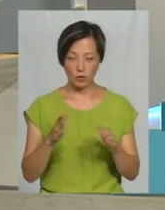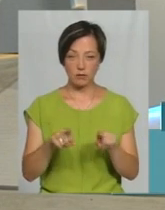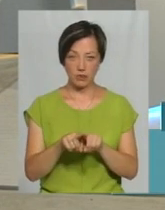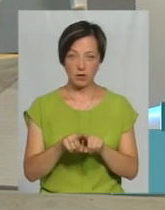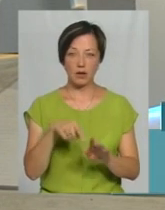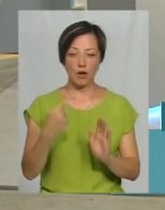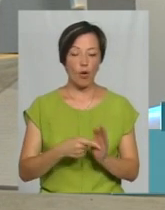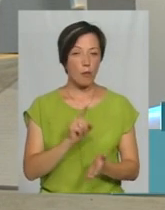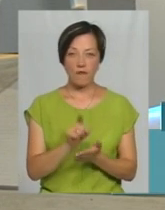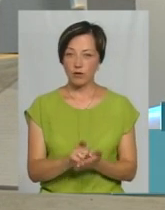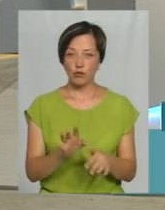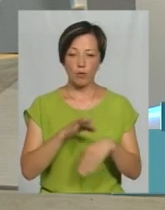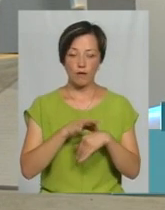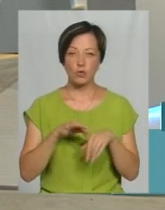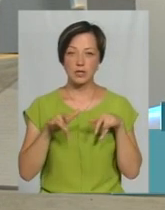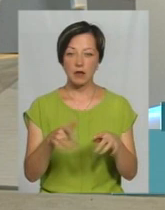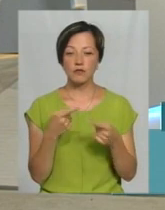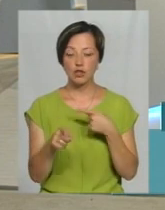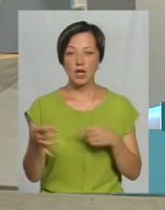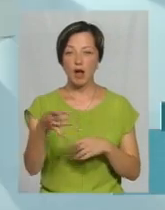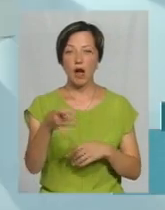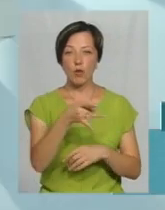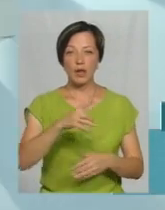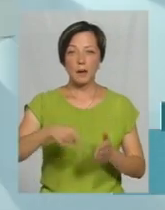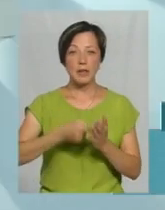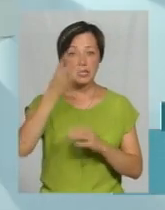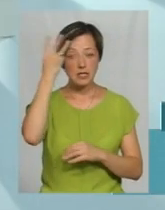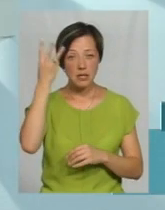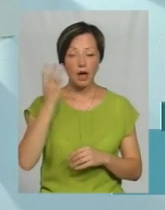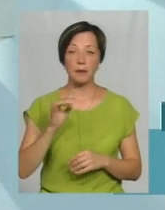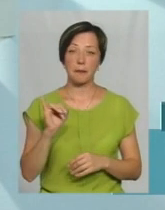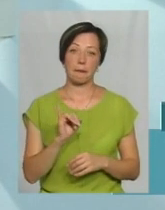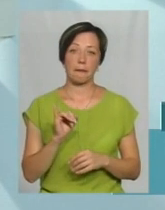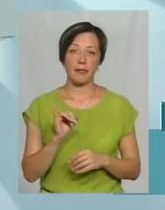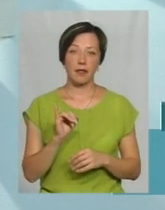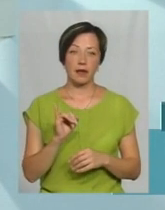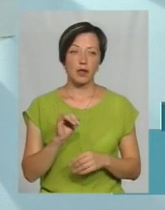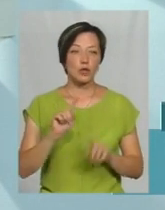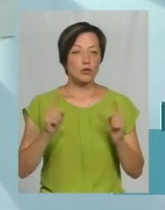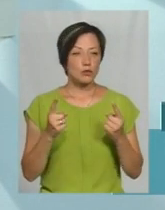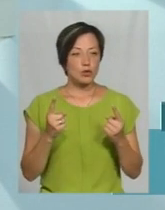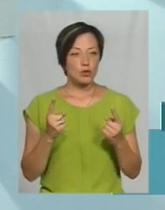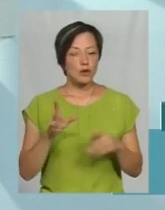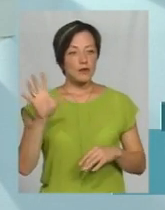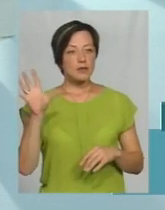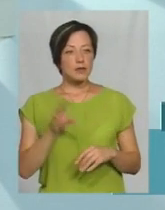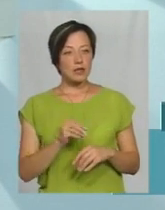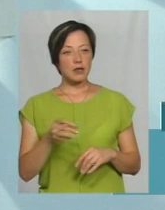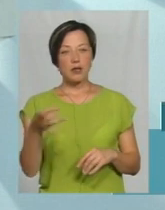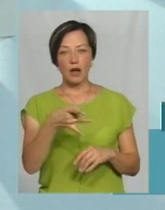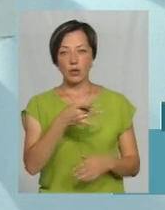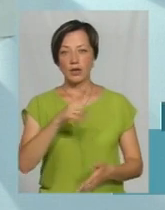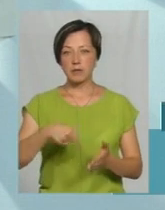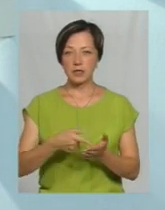будемо проводити такі заходи в інших районах міста, тому що майже у всіх районах